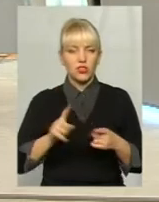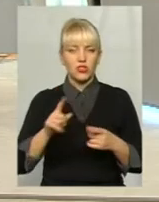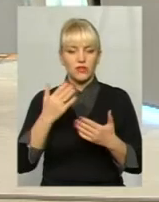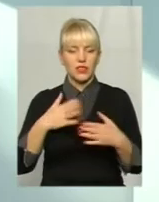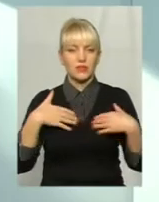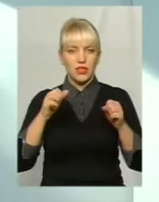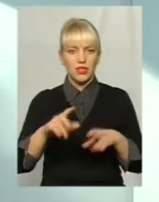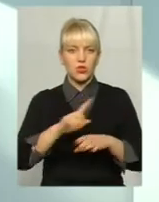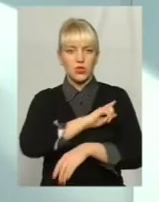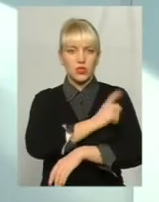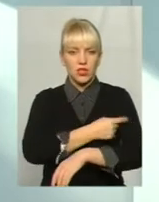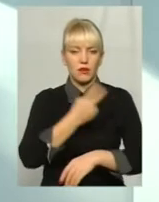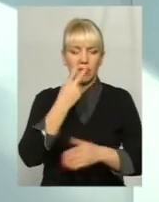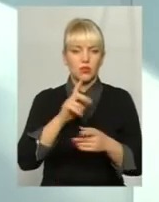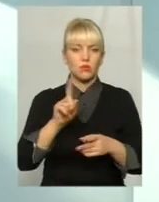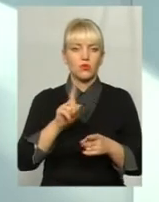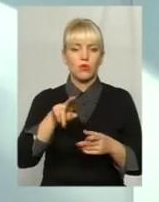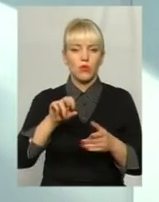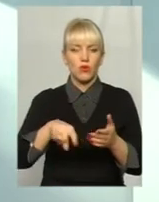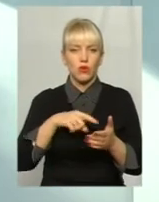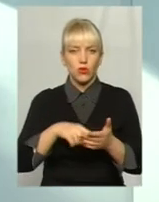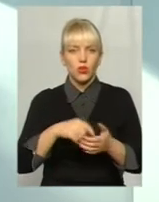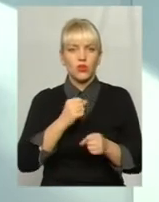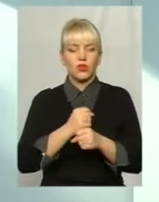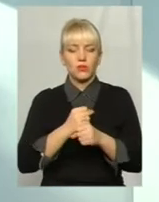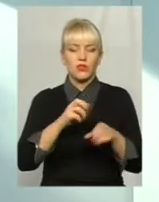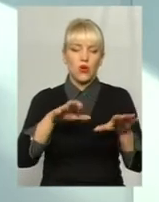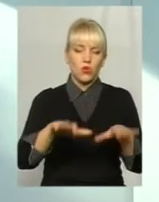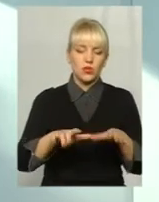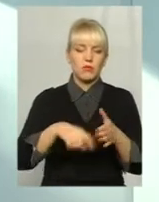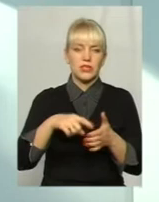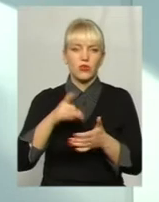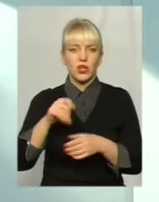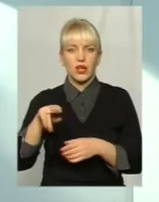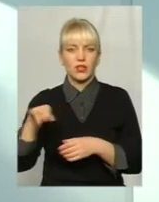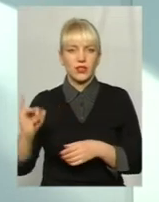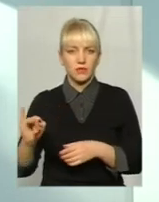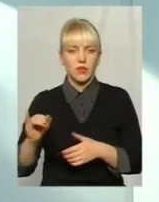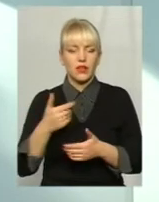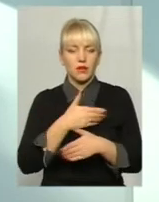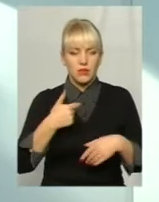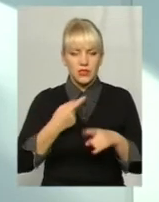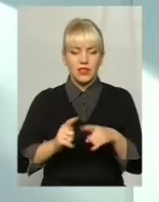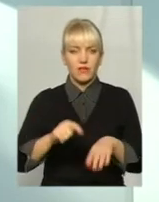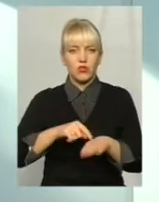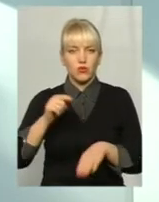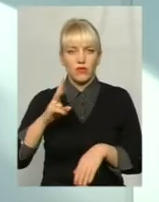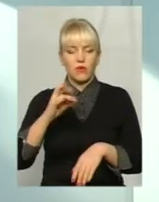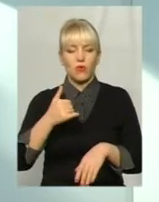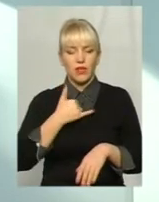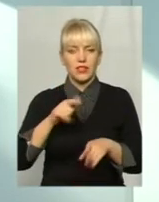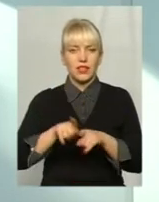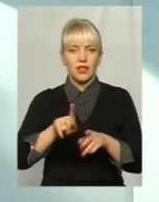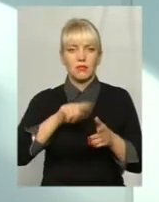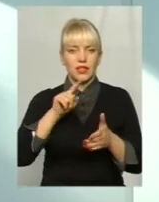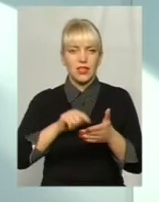зусиль, ми зараз бачимо по городу, що робиться головою і міською радою всією. Ми відчуваємо це. У мене запитання